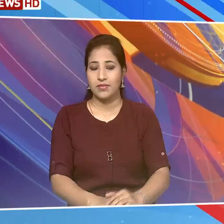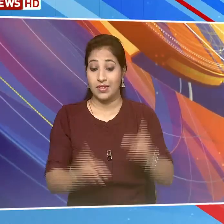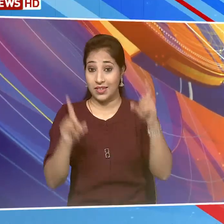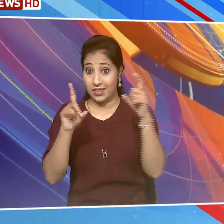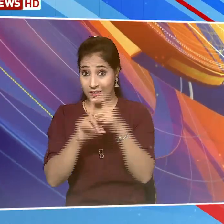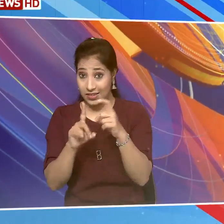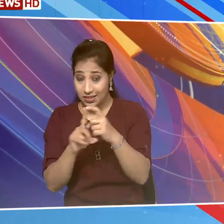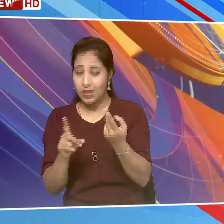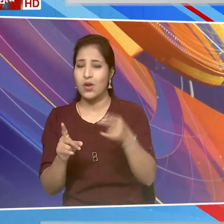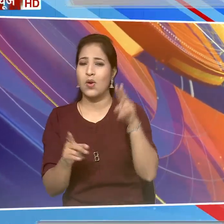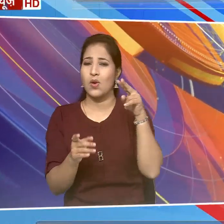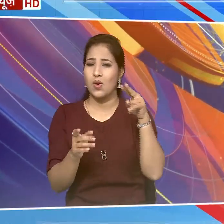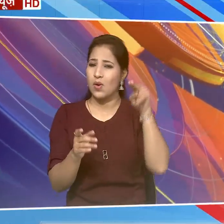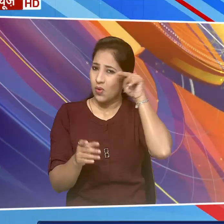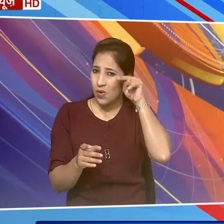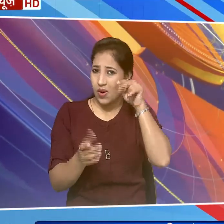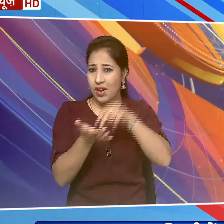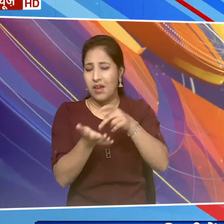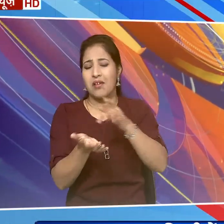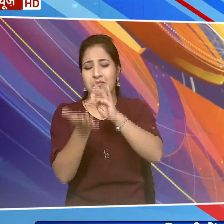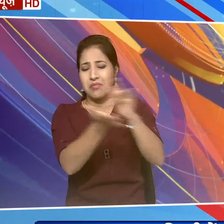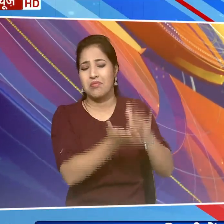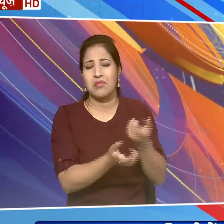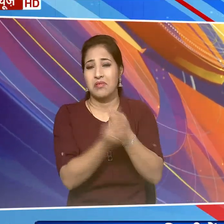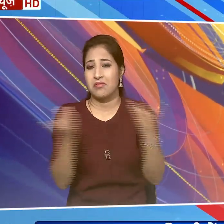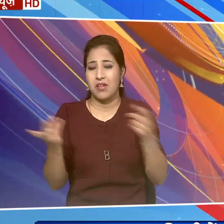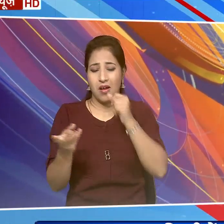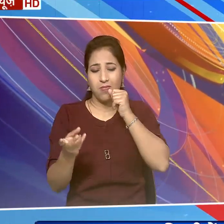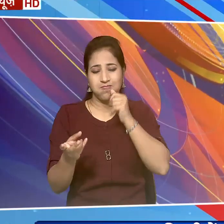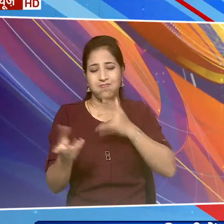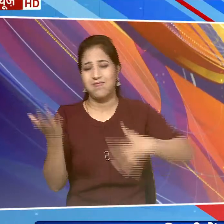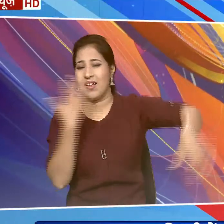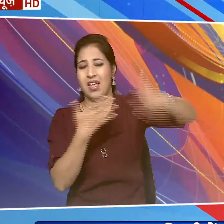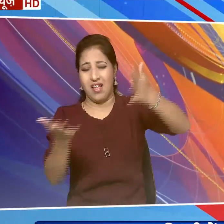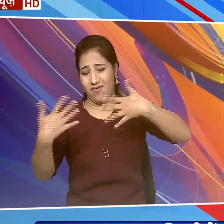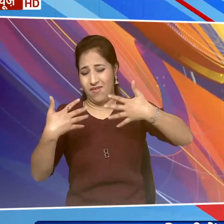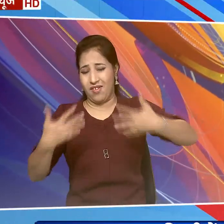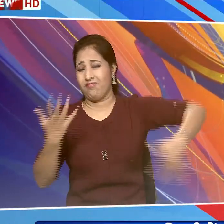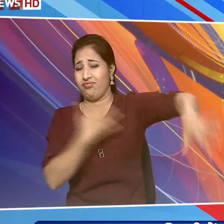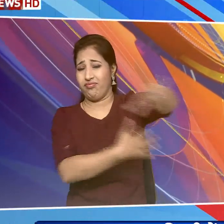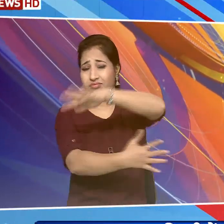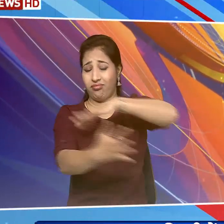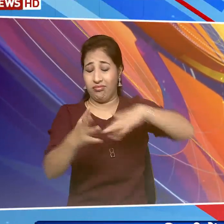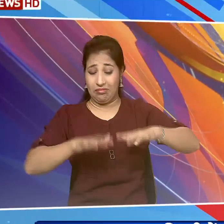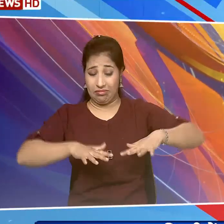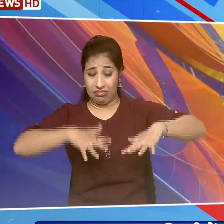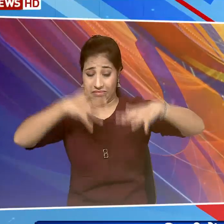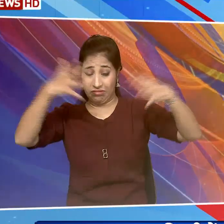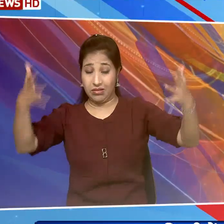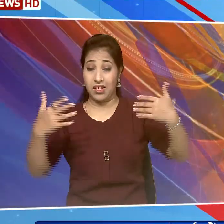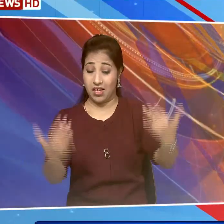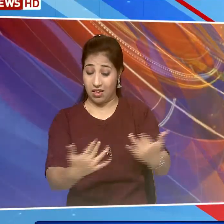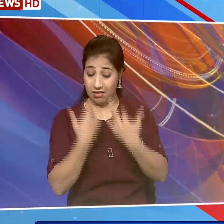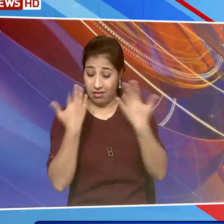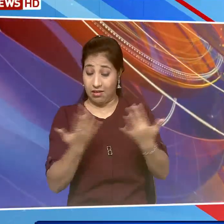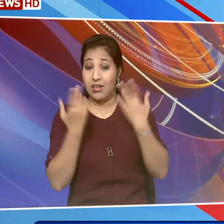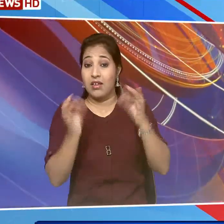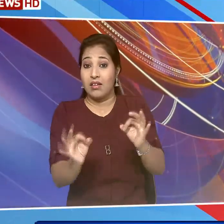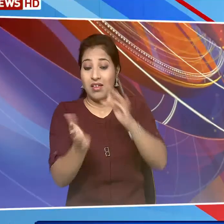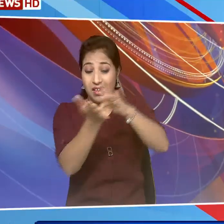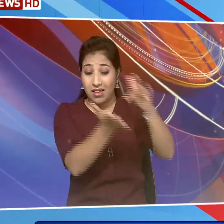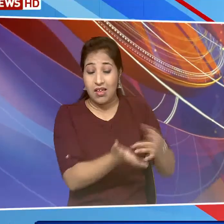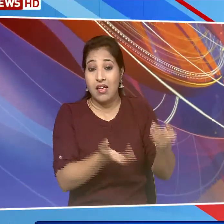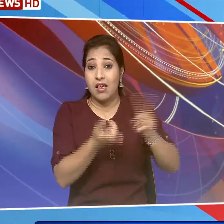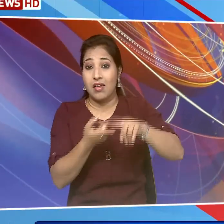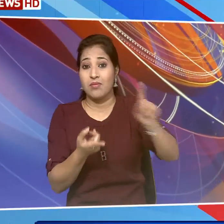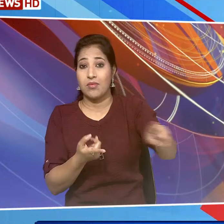दिल्ली और नॉइडा के कई इलाकों में वाईव प्रोडूशन एक बार फिर से बढ़ गया है कुछ इलाकों में एक